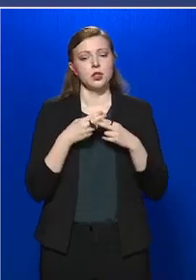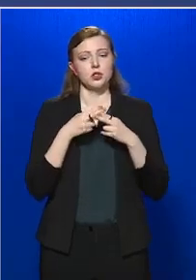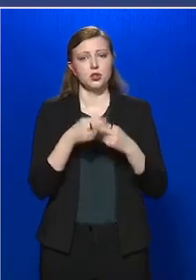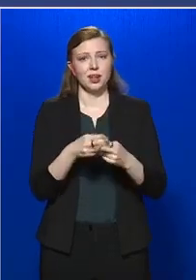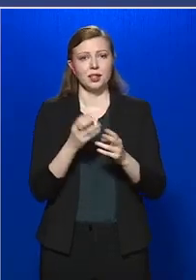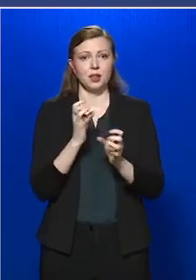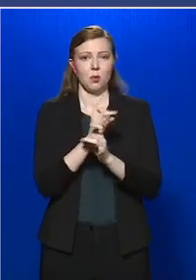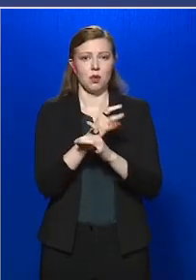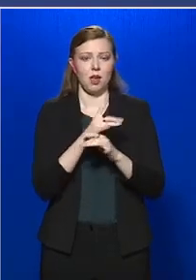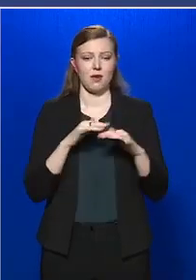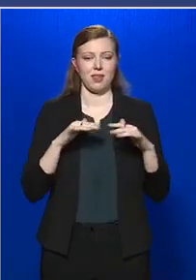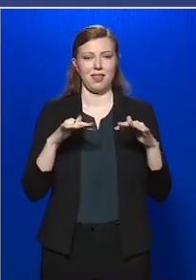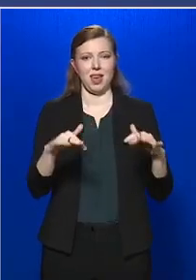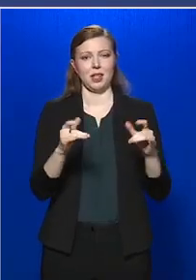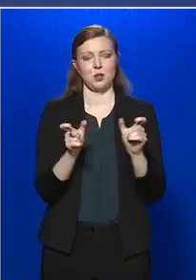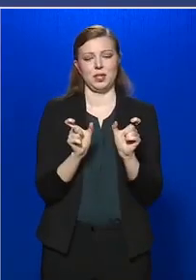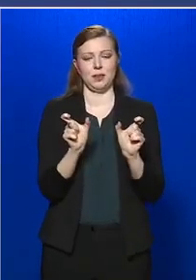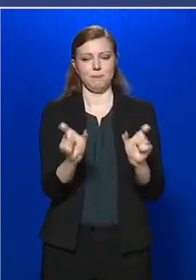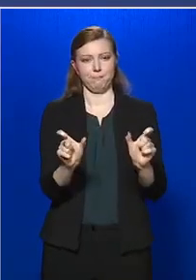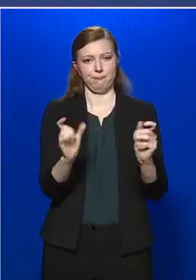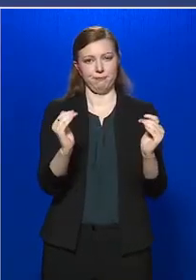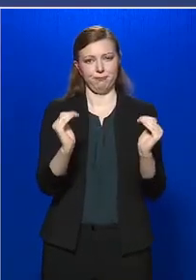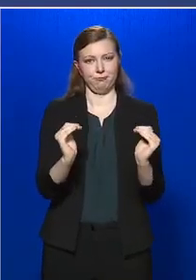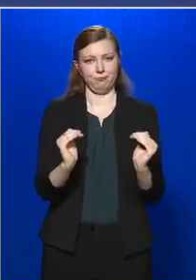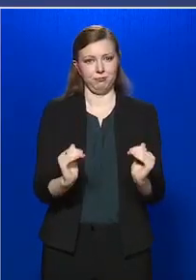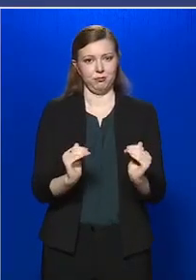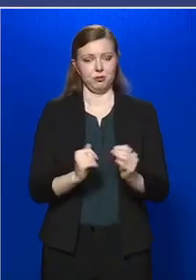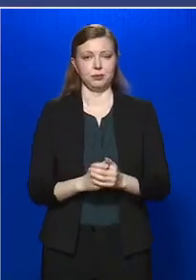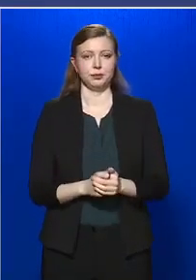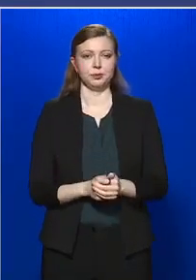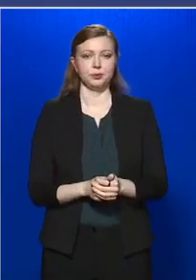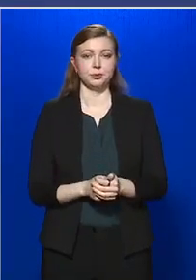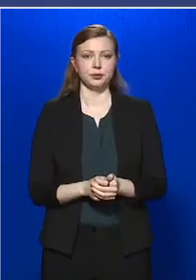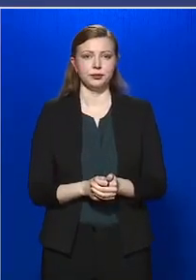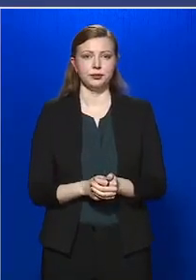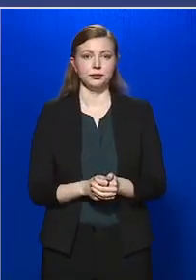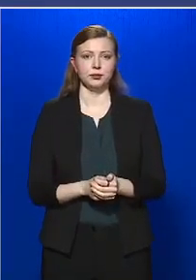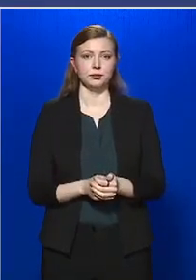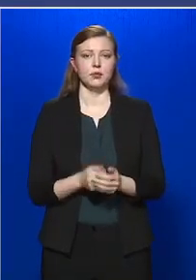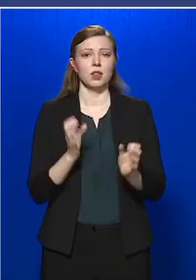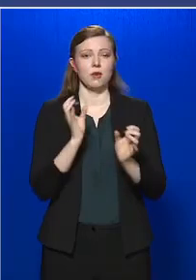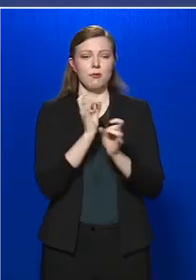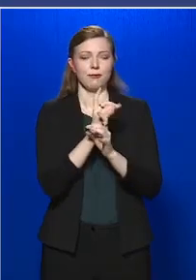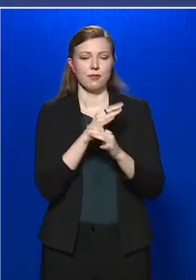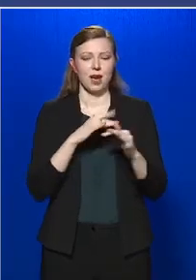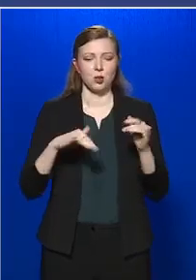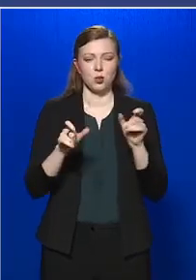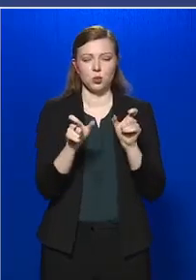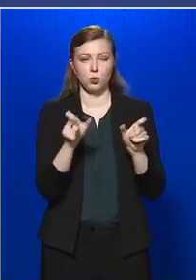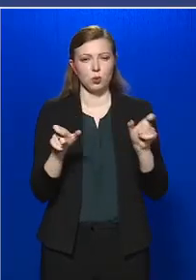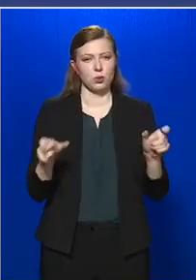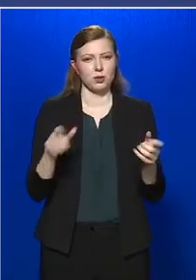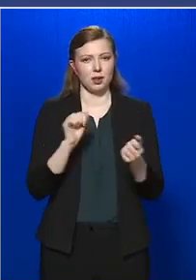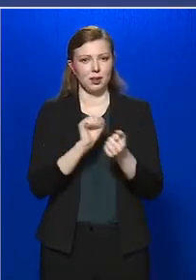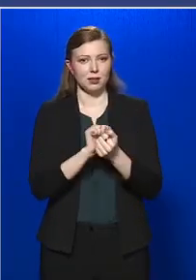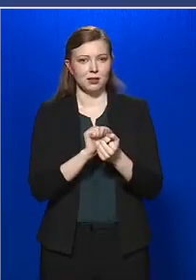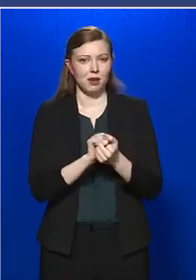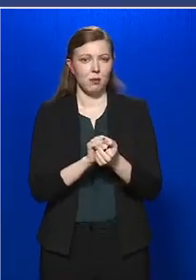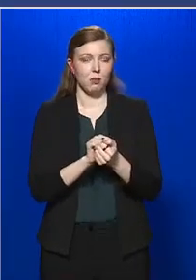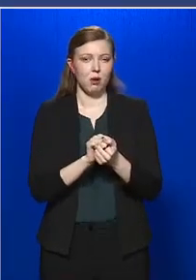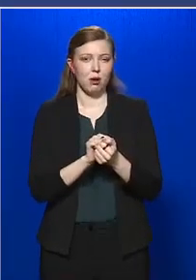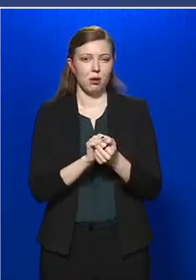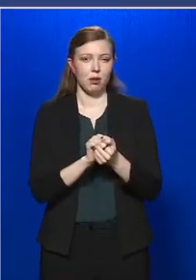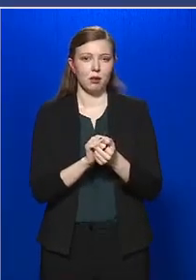a járvány terjedésének a megakadályozását, és a fertőzöttek számának a